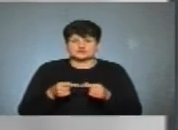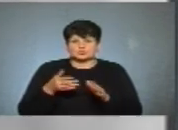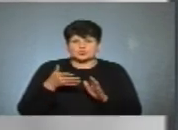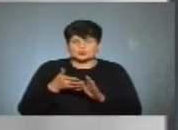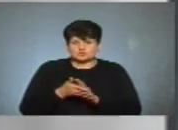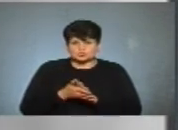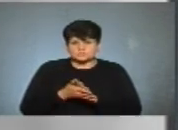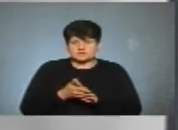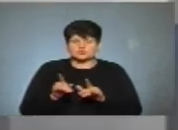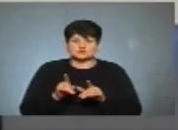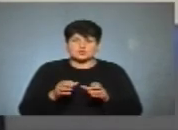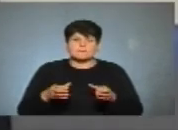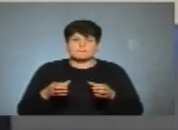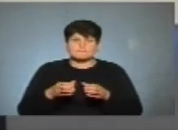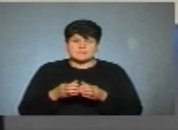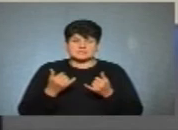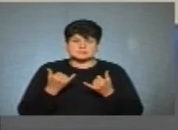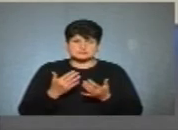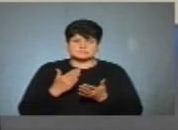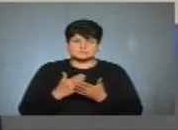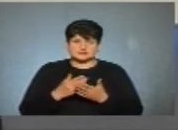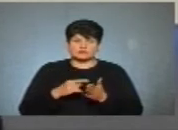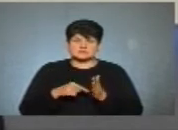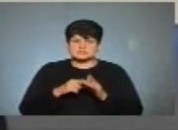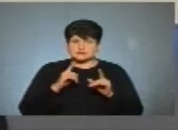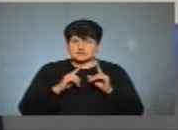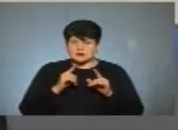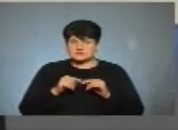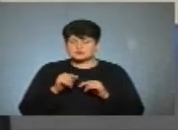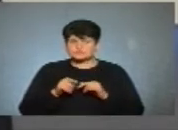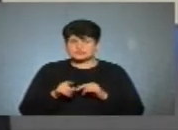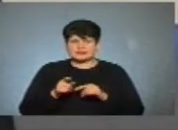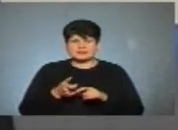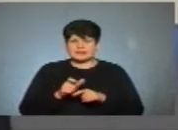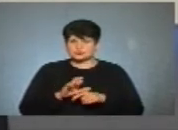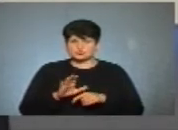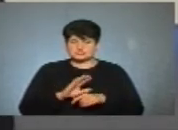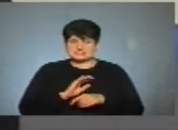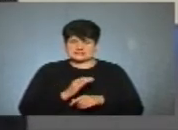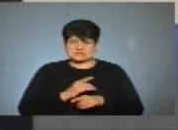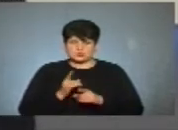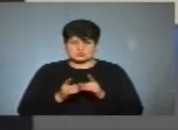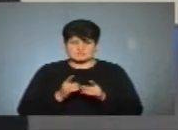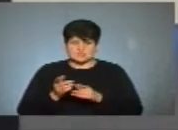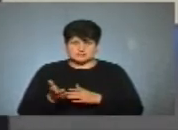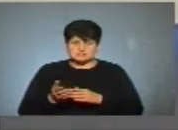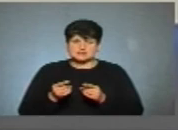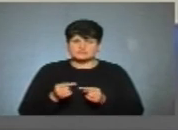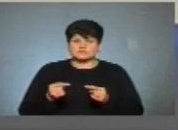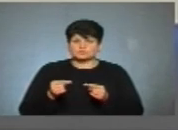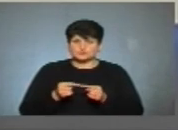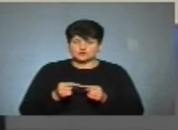що партії, які зараз перебувають в міській раді, і вони десь не дуже сильно зміняться. Відповідно,